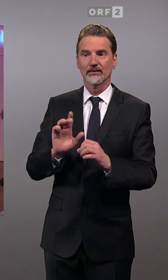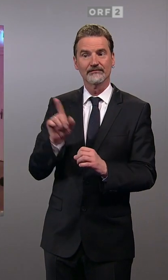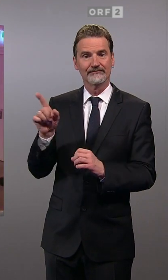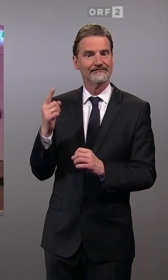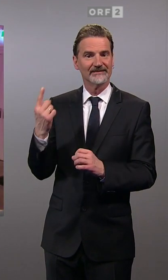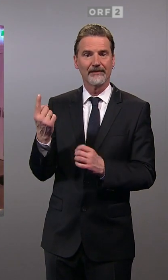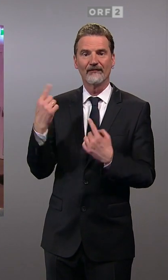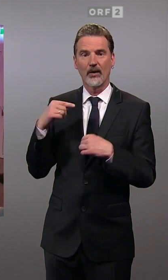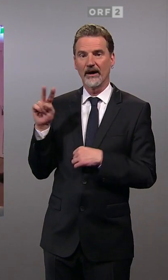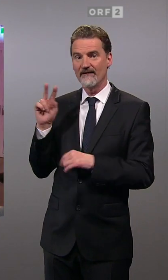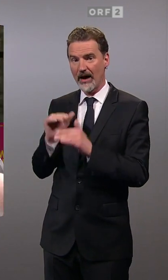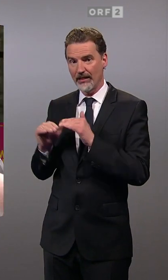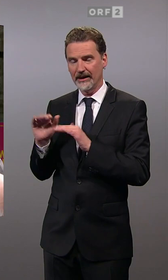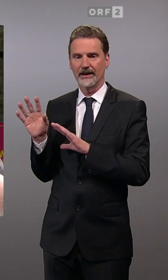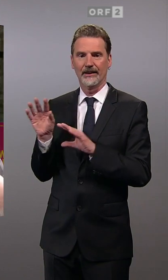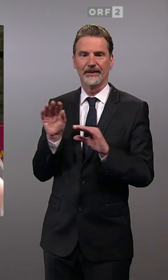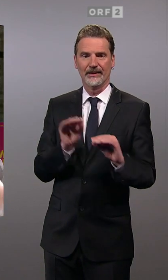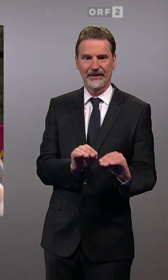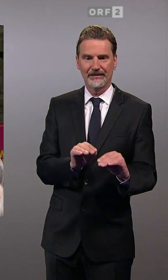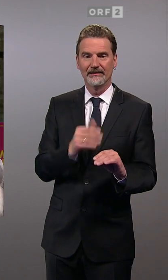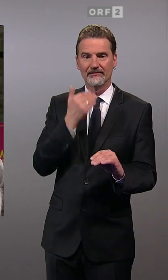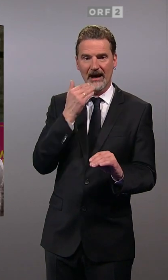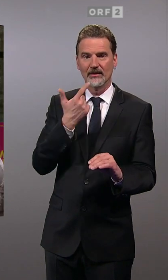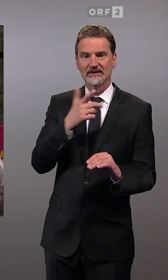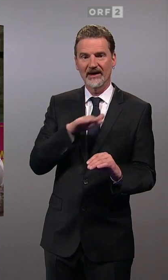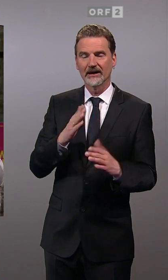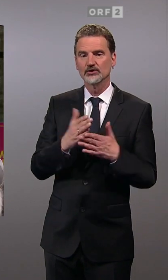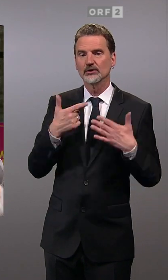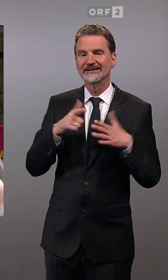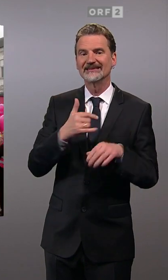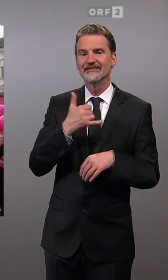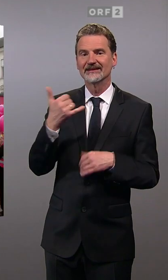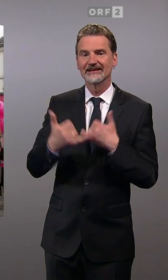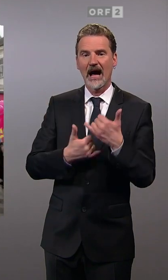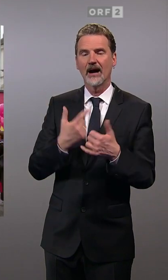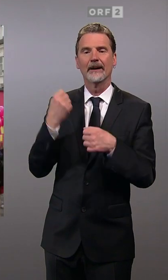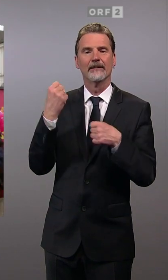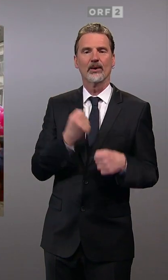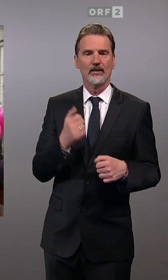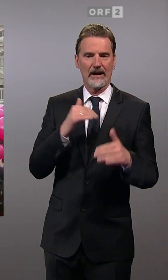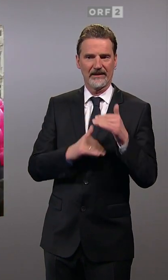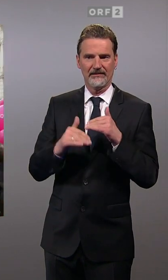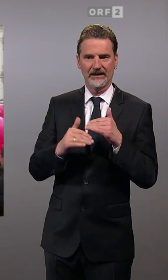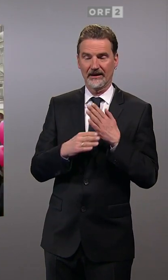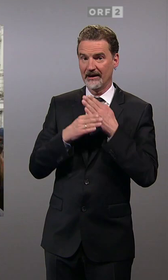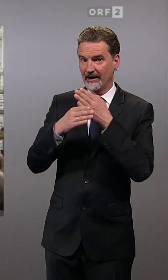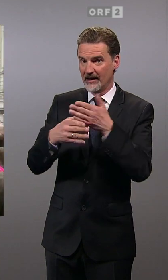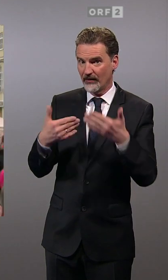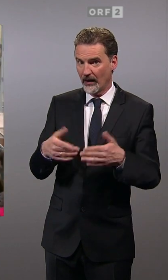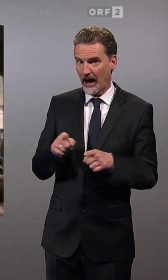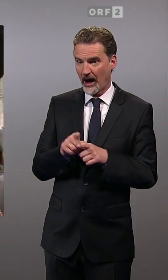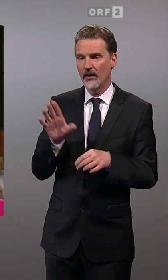Die gebürtige Vorarlbergerin lebt mit ihrem Mann und ihren zwei Kindern seit 17 Jahren in Brunn am Gebirge. Hilfe kommt heuer auch von der